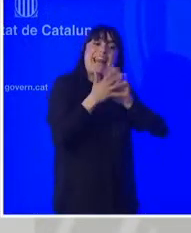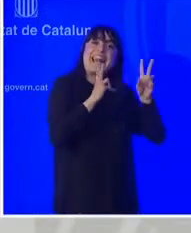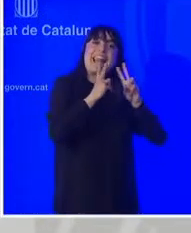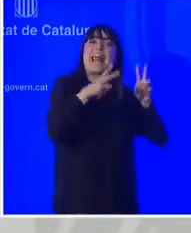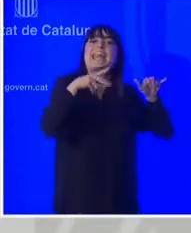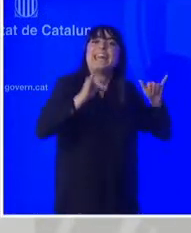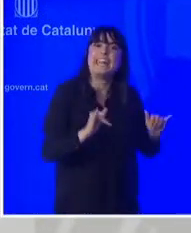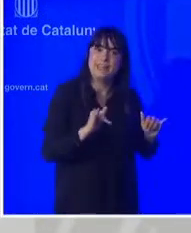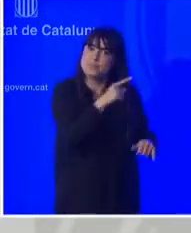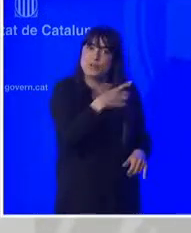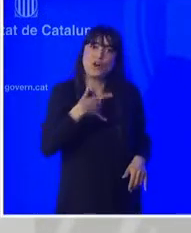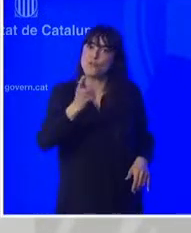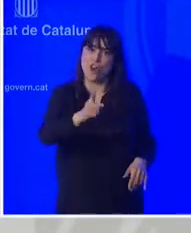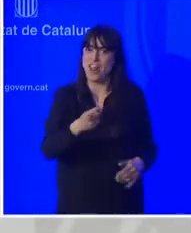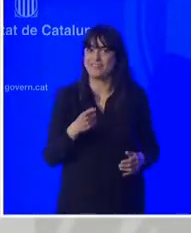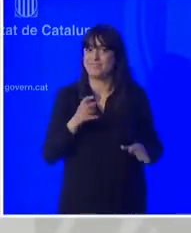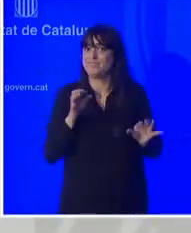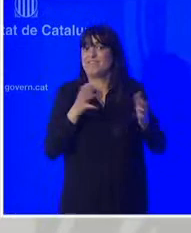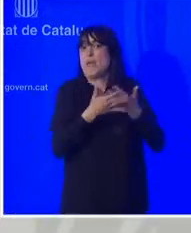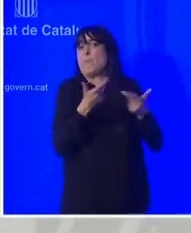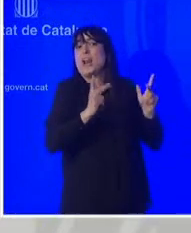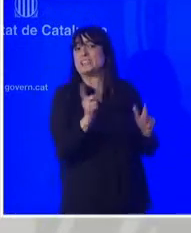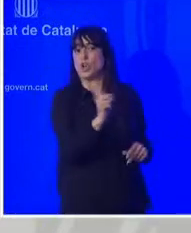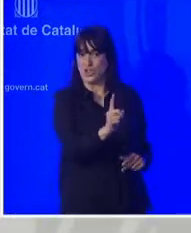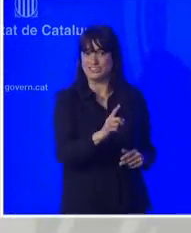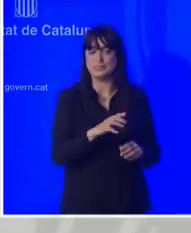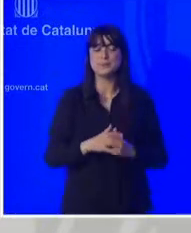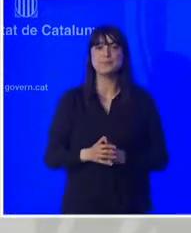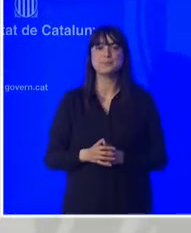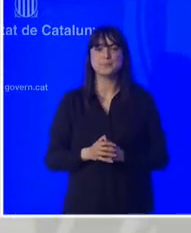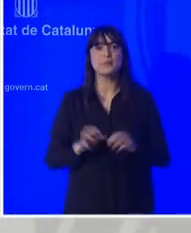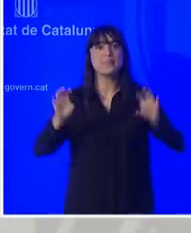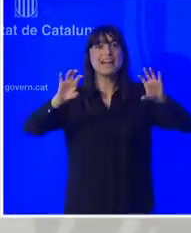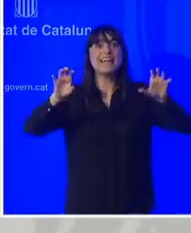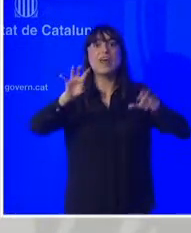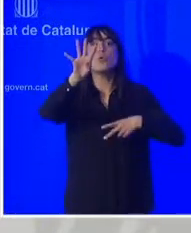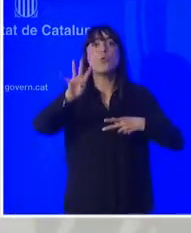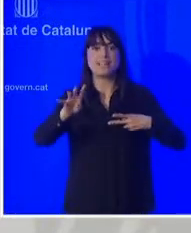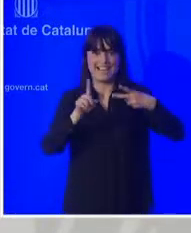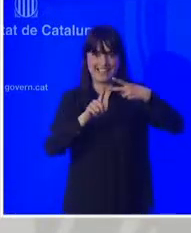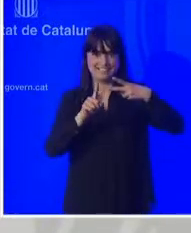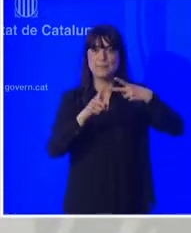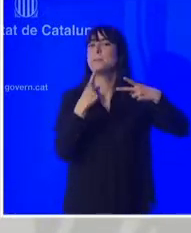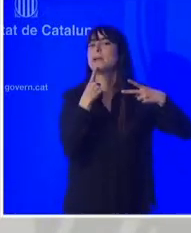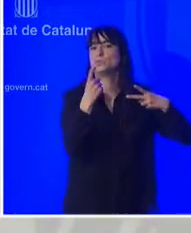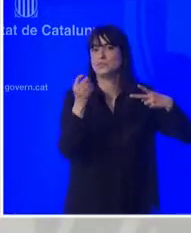Torna ara de l'Helena García de Ràdio 4 Bona tarda consellera